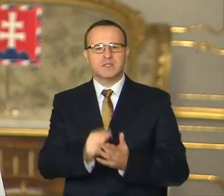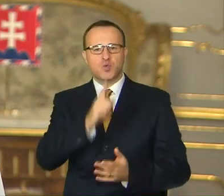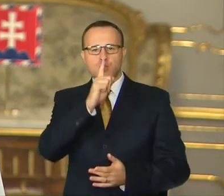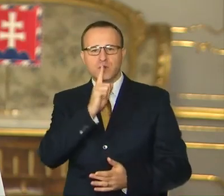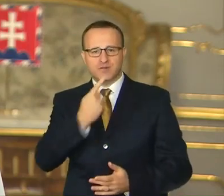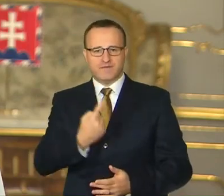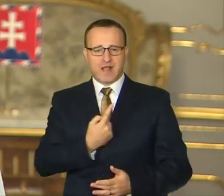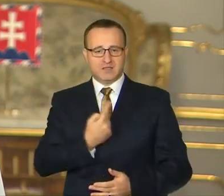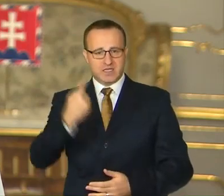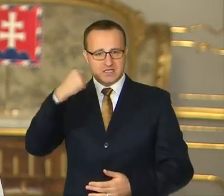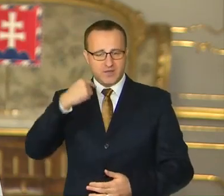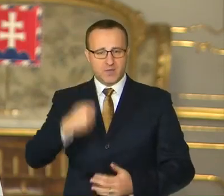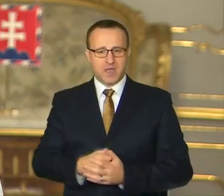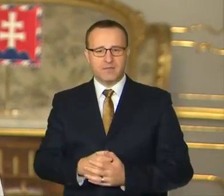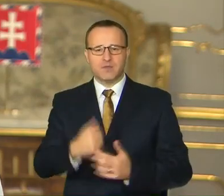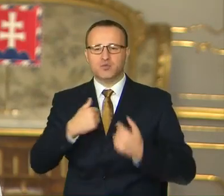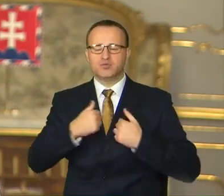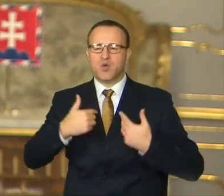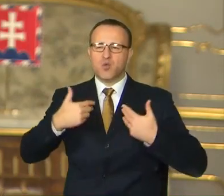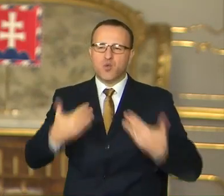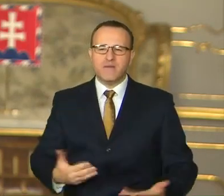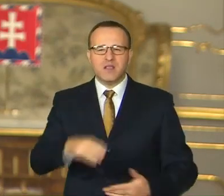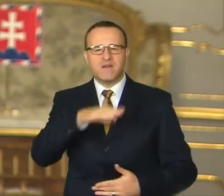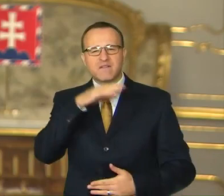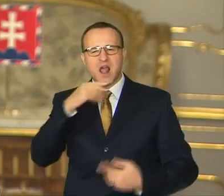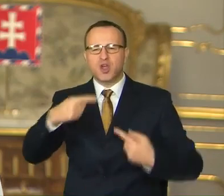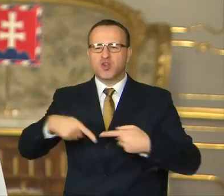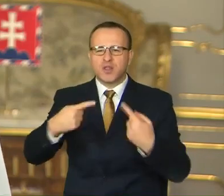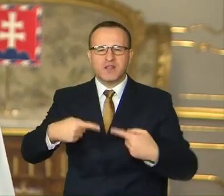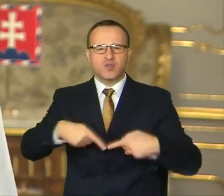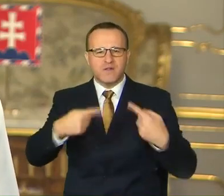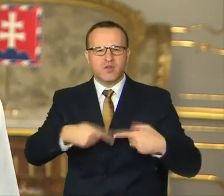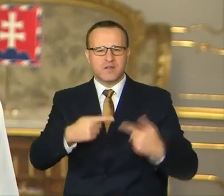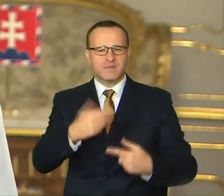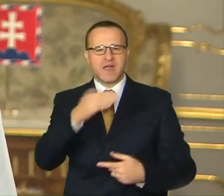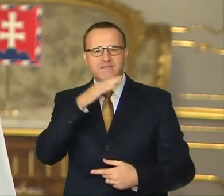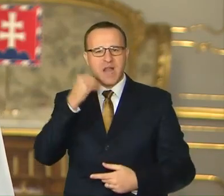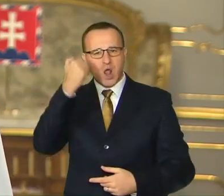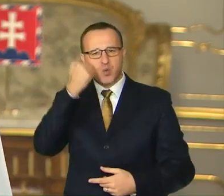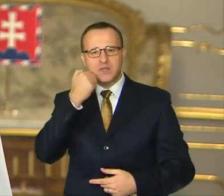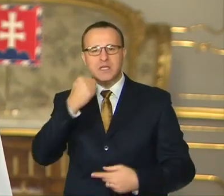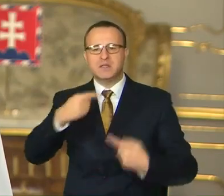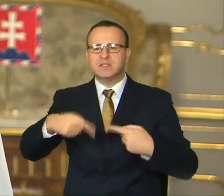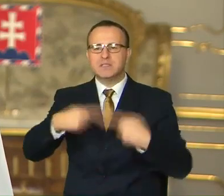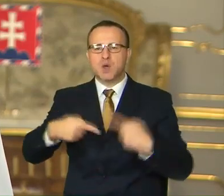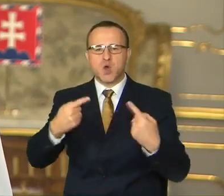svedomia. Sme unavení z množstva konfliktov a mnohých ľudí rozdelujú spory.